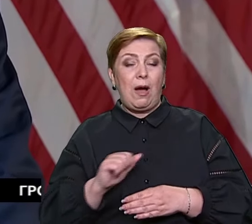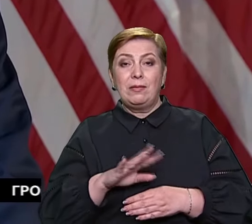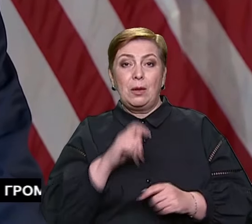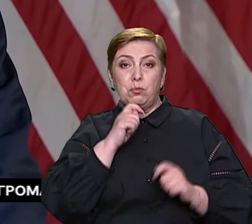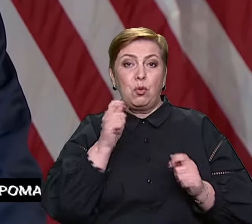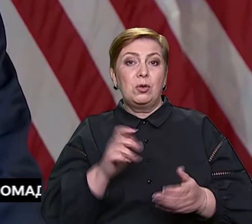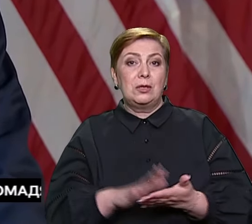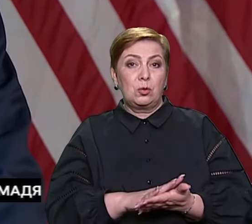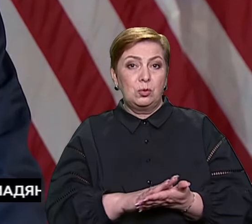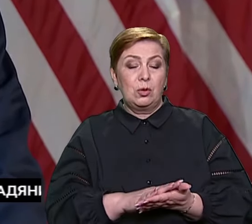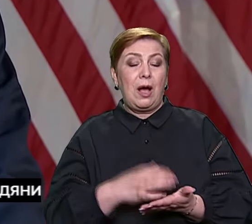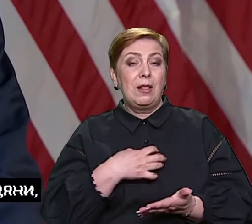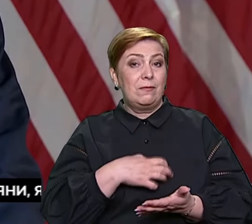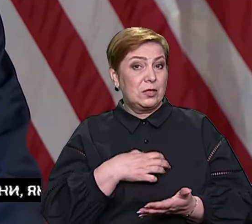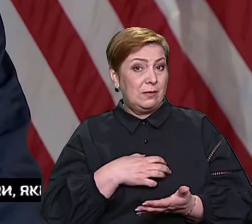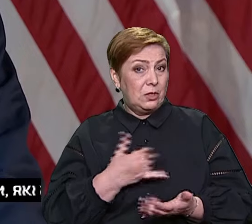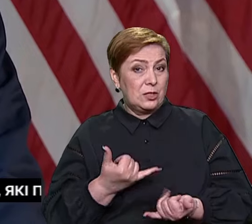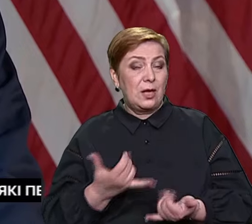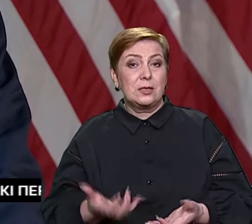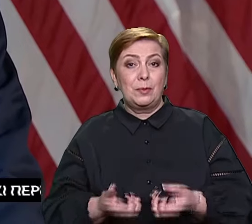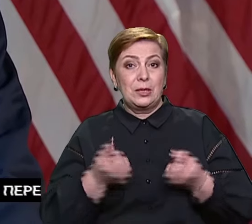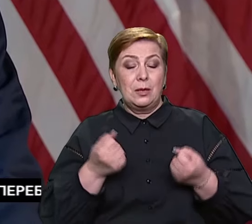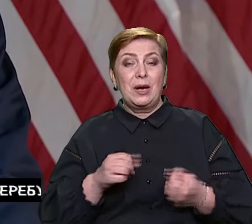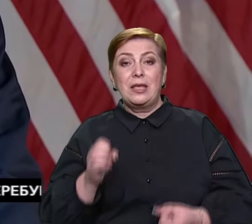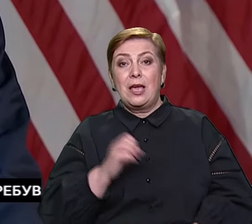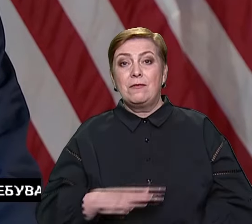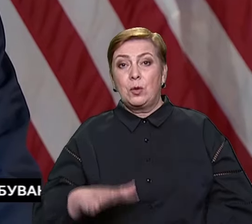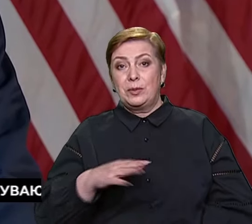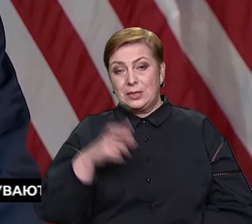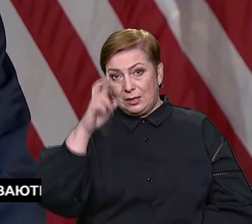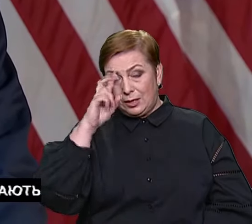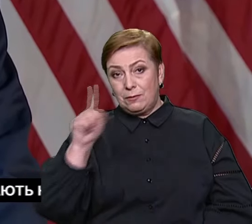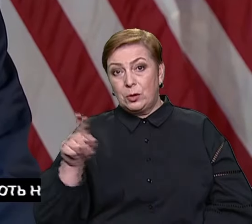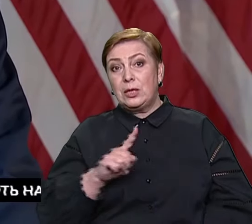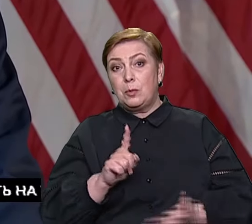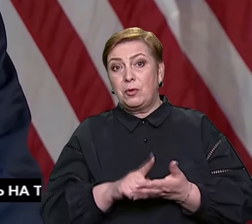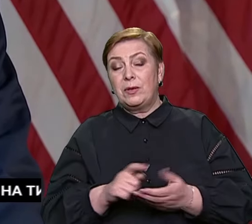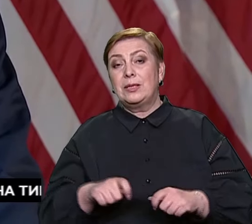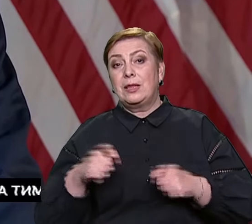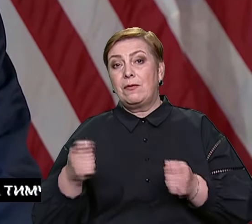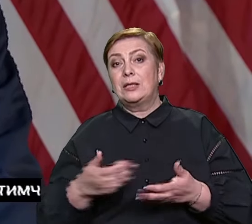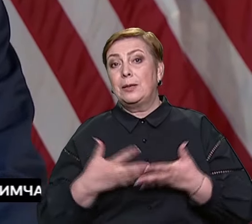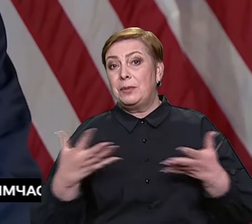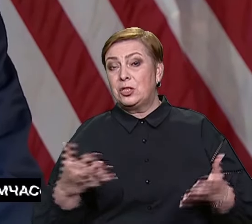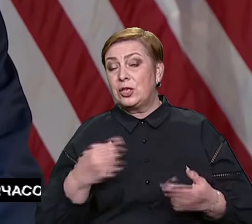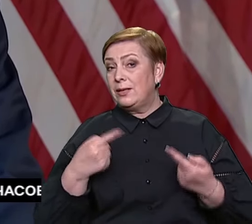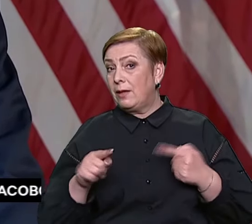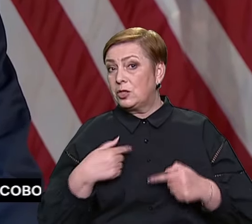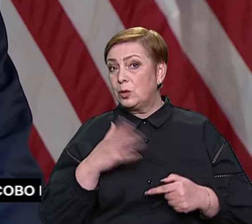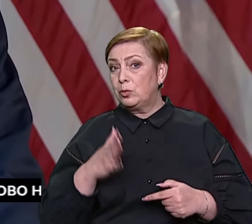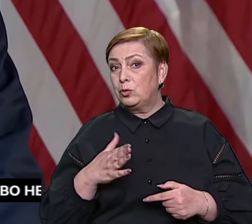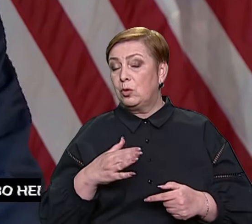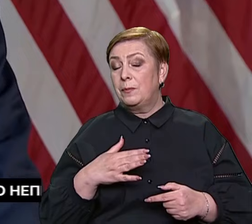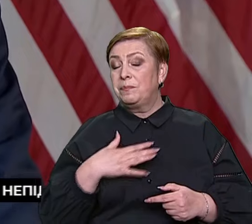важливіше зараз підтримка європейських країн. Вони повинні підтягнутися і давати більше. Інакше я буду дуже засмучений, адже вони